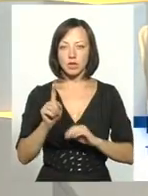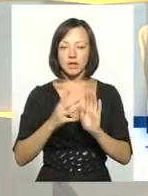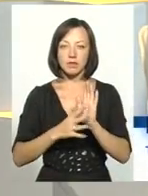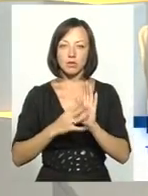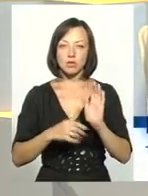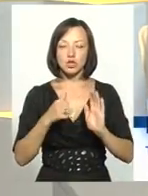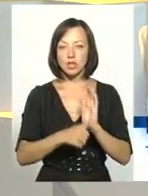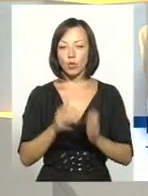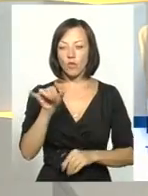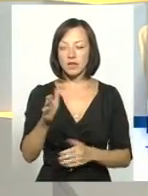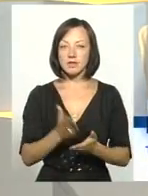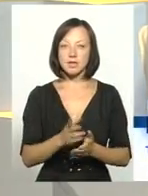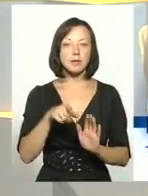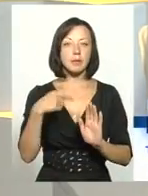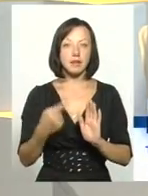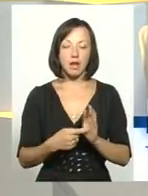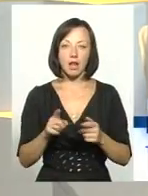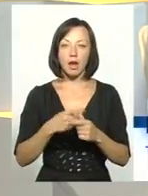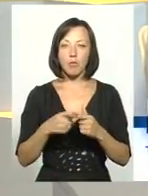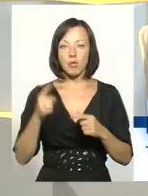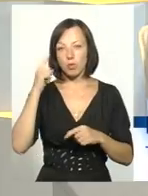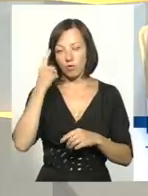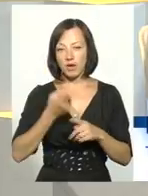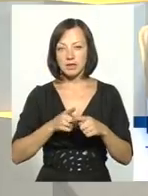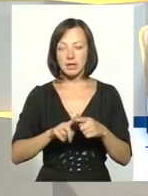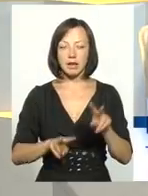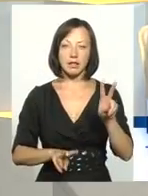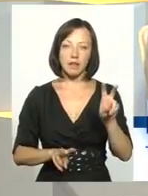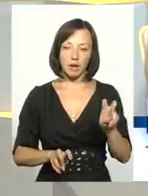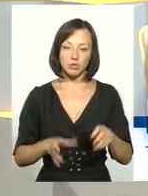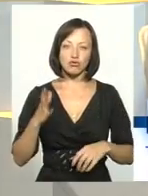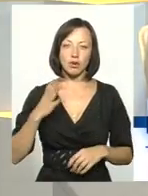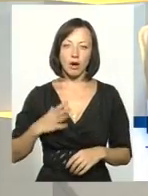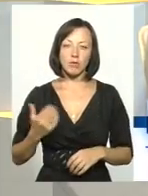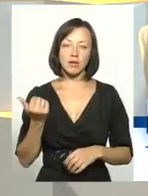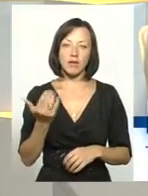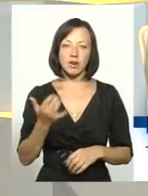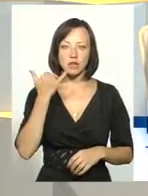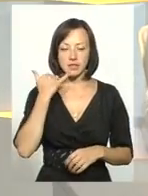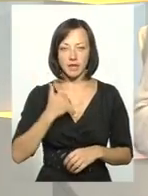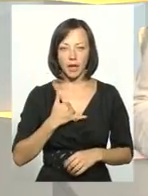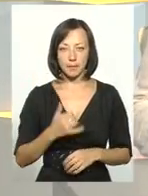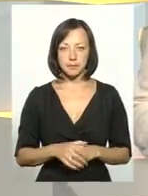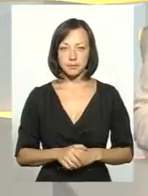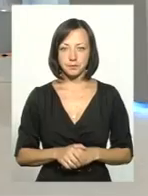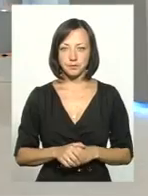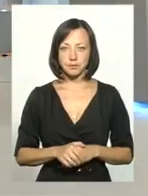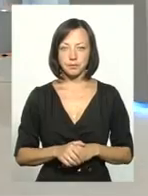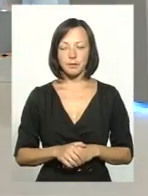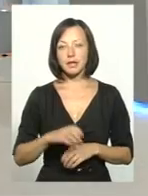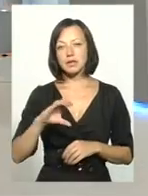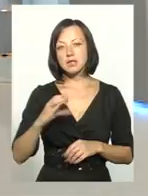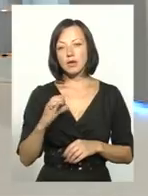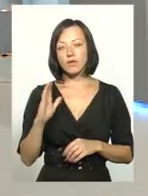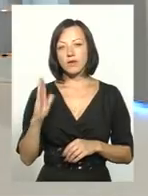60. Якщо у вас є запитання або ж міркування зазначеної теми, чекаємо на ваші телефонні дзвінки. Сергій